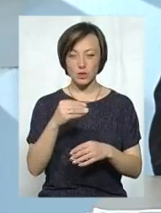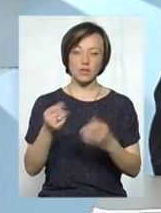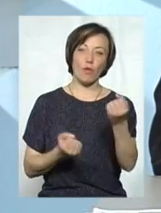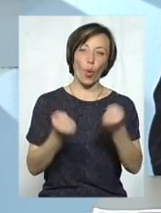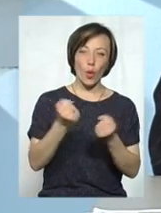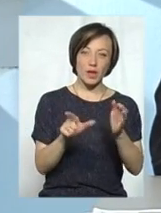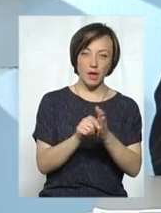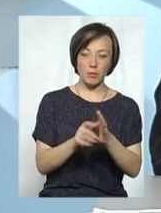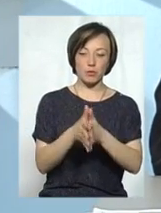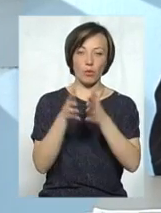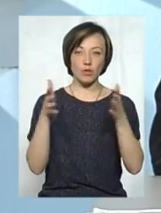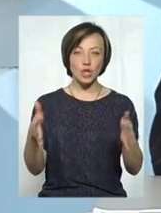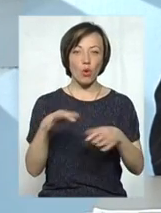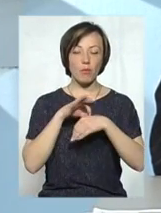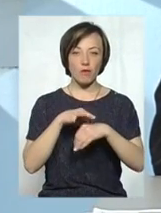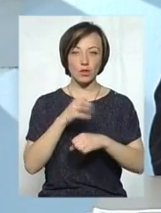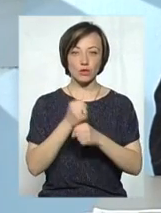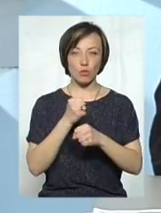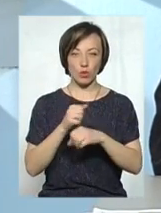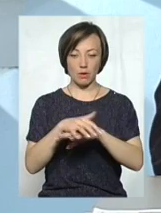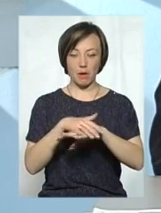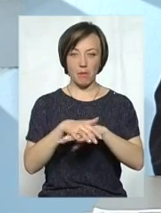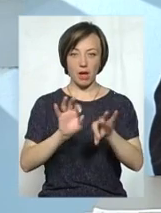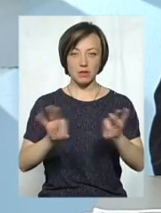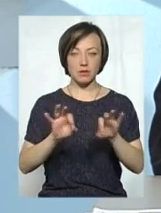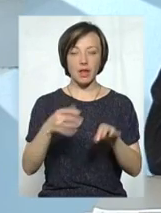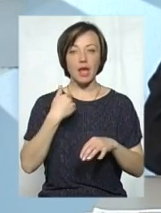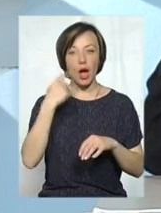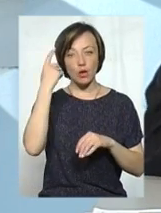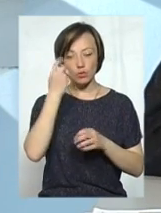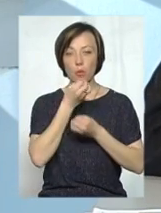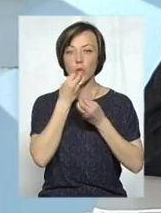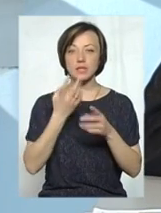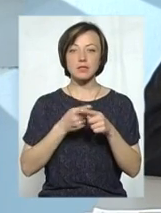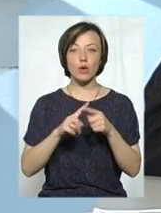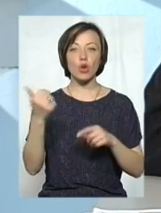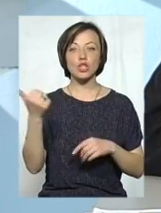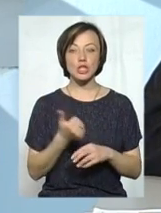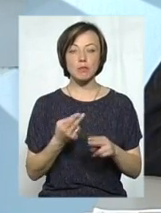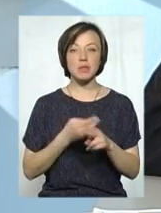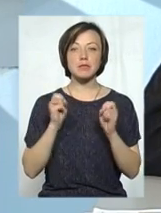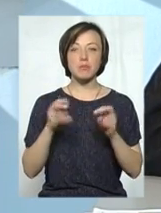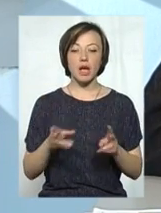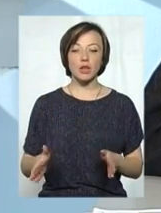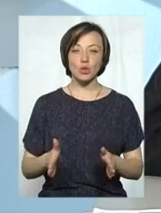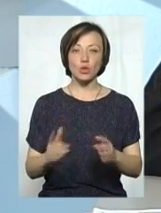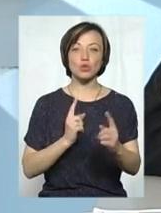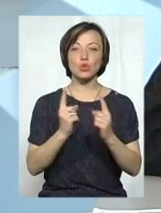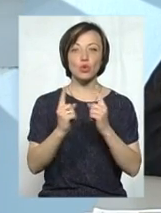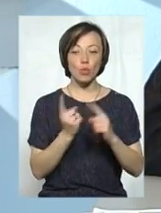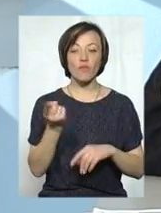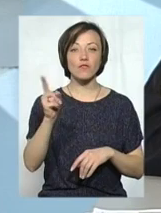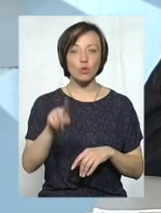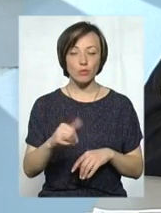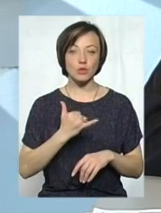широка масова робота. Я думаю, що позитив цього тижня безпеки дорожнього руху в тому, що в нас